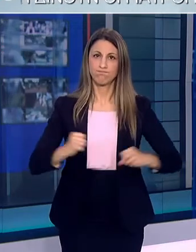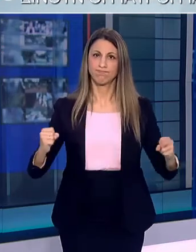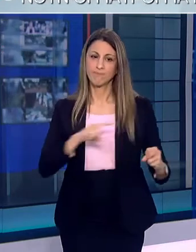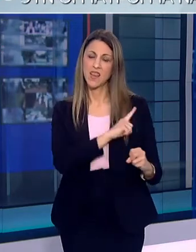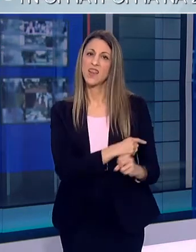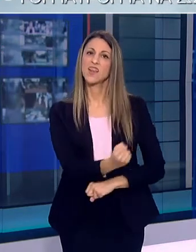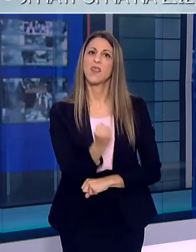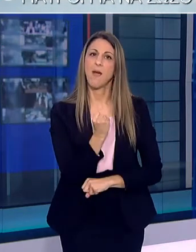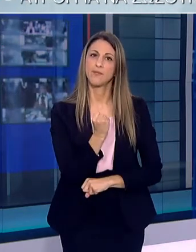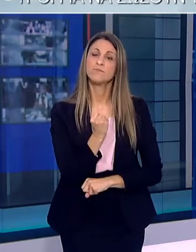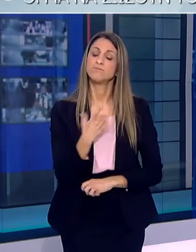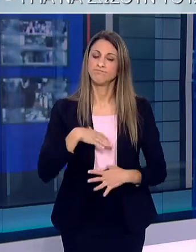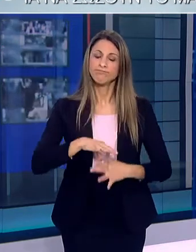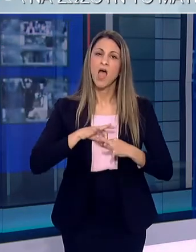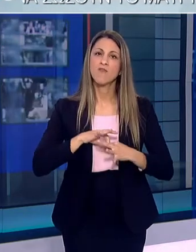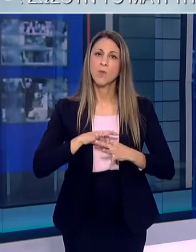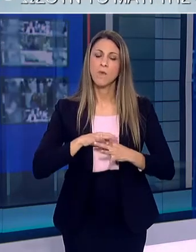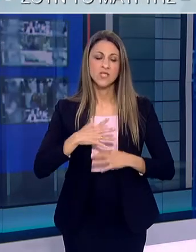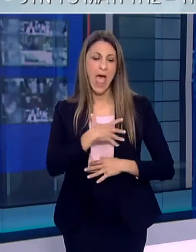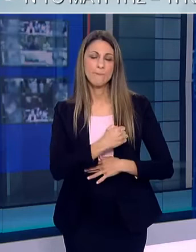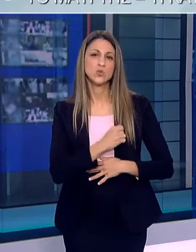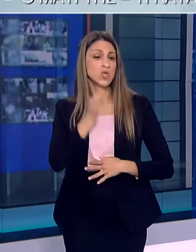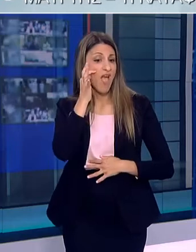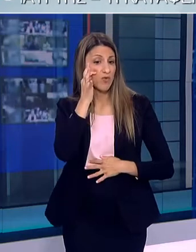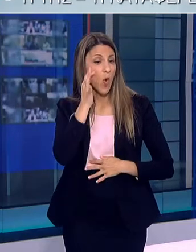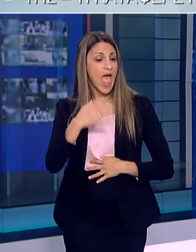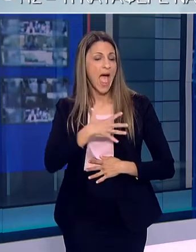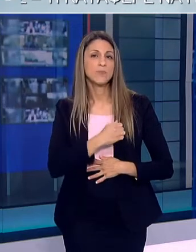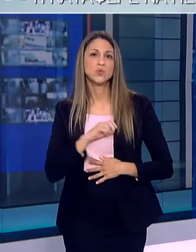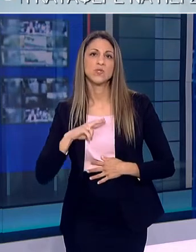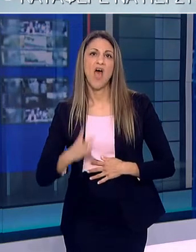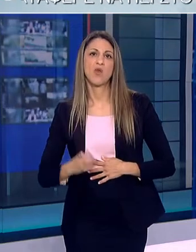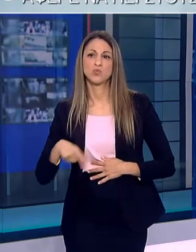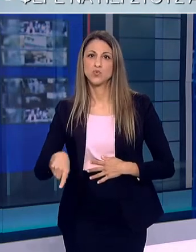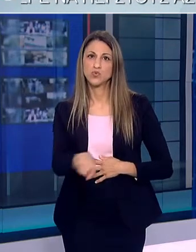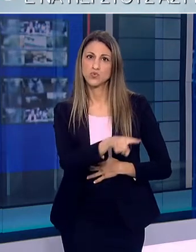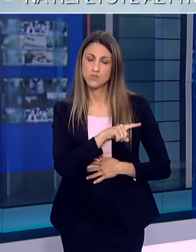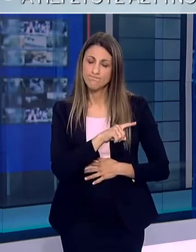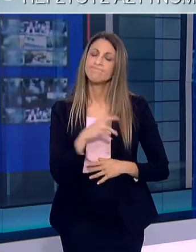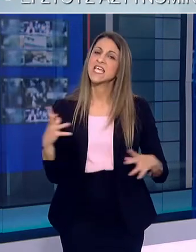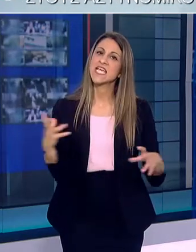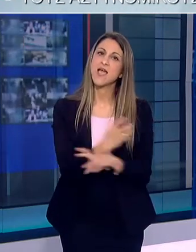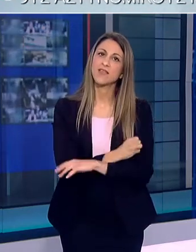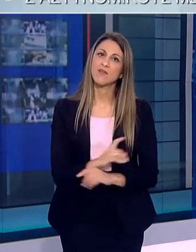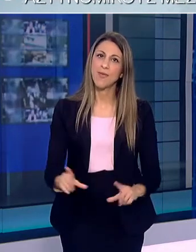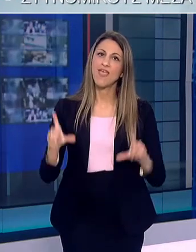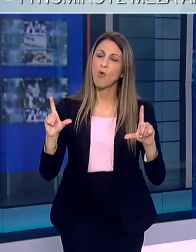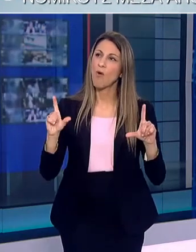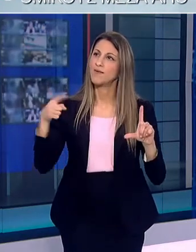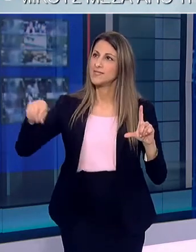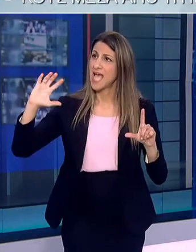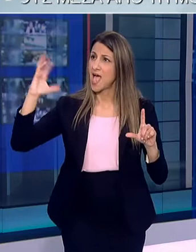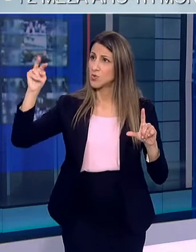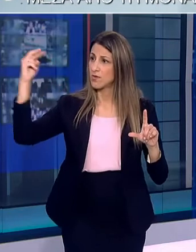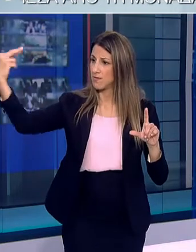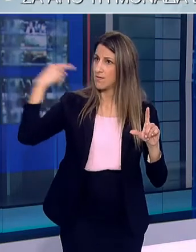με μεγαλύτερη πίση στον εαυτό μας και τους συνανθρώπους μας Μέσα σε μερικούς μήνες καταφέραμε να αλλάξουμε την εικόνα των άλλων για εμάς αλλά